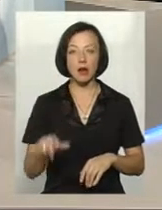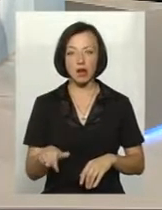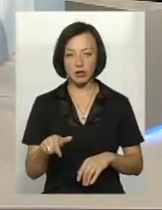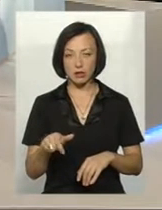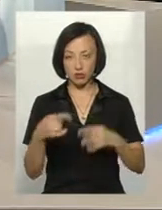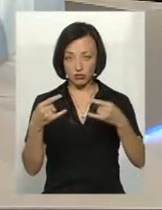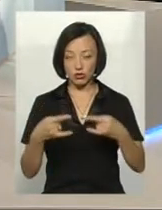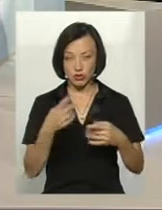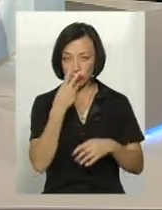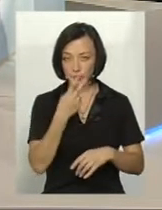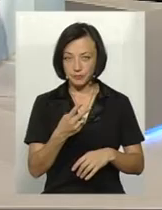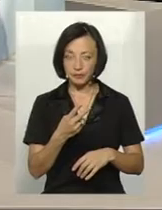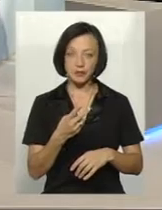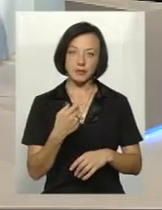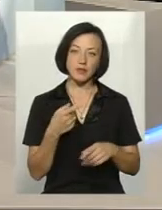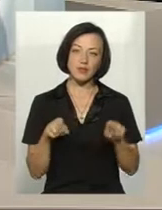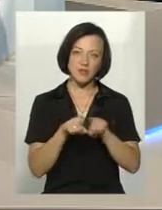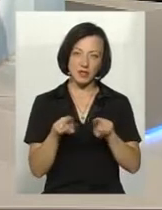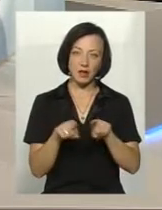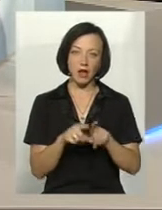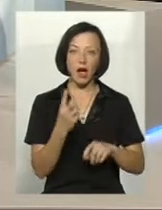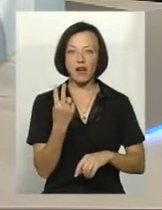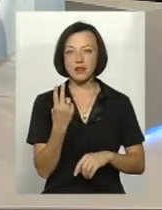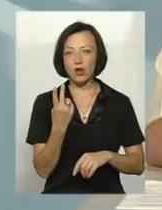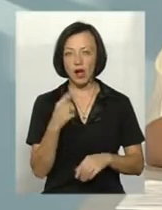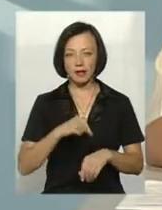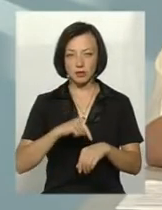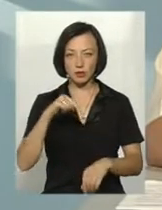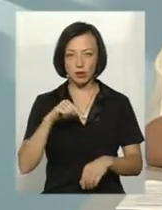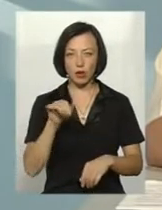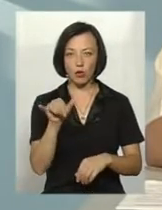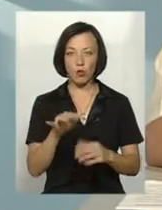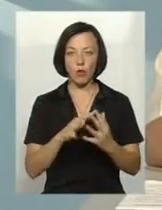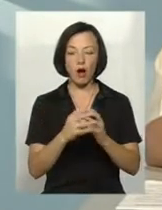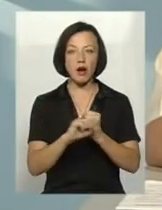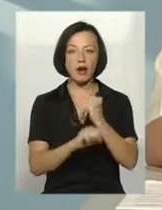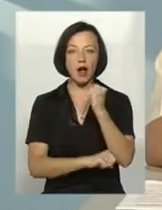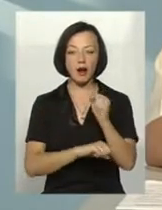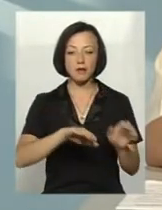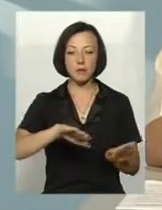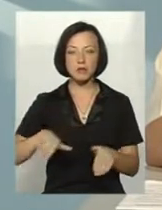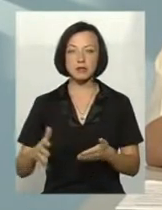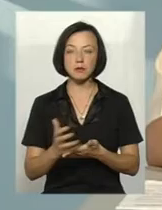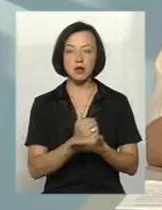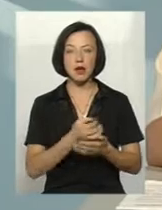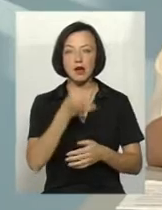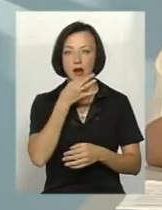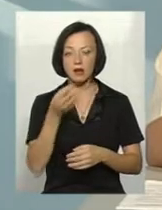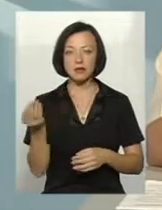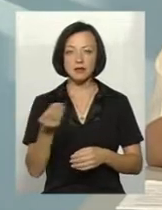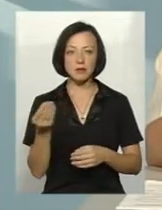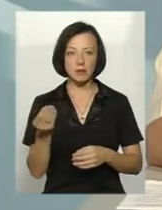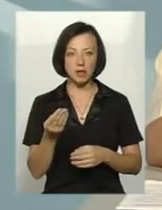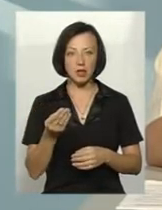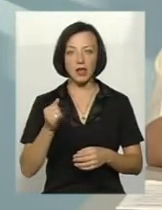двояке відчуття в аграріях після збирання ранніх зернових і зернових і